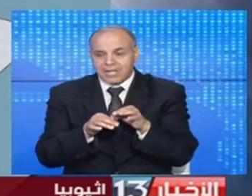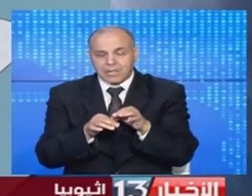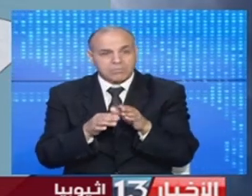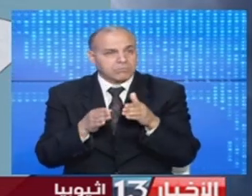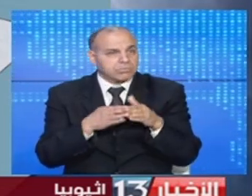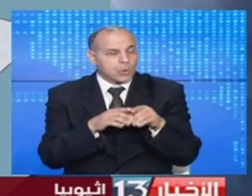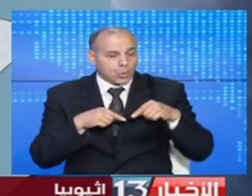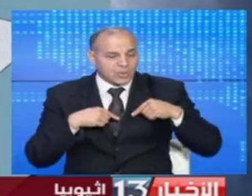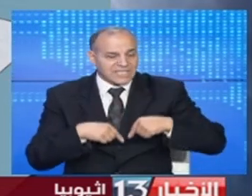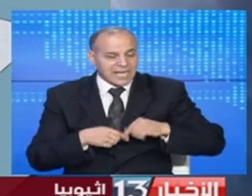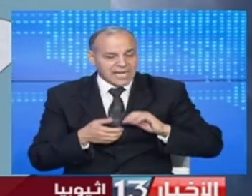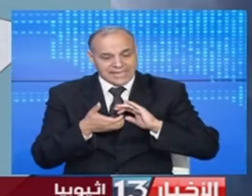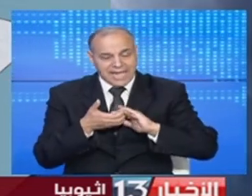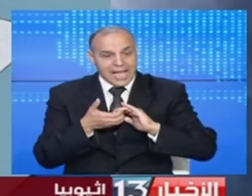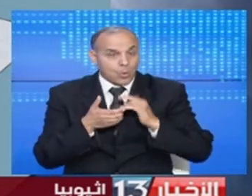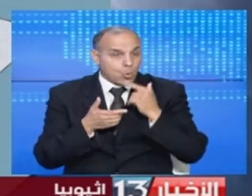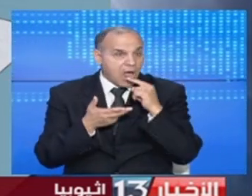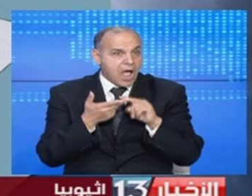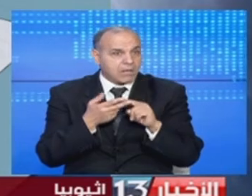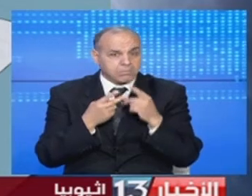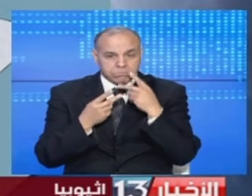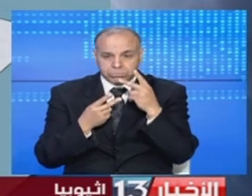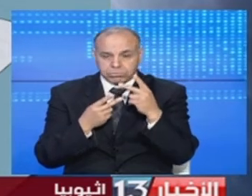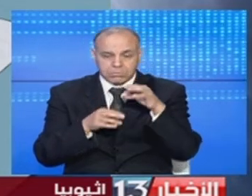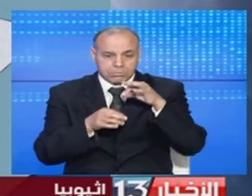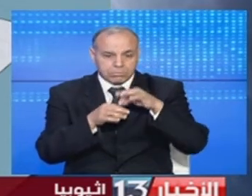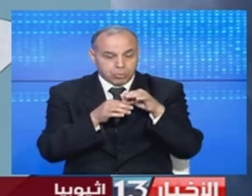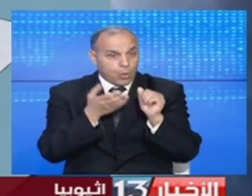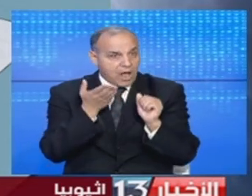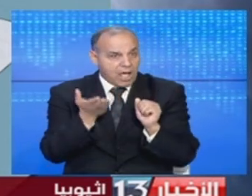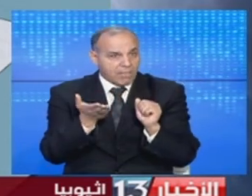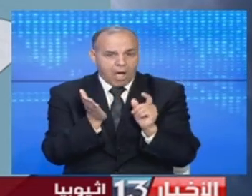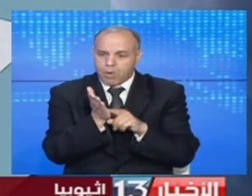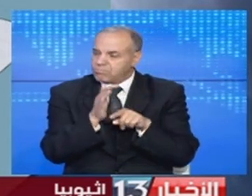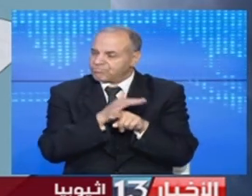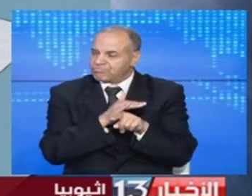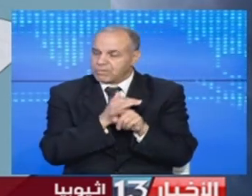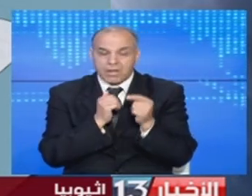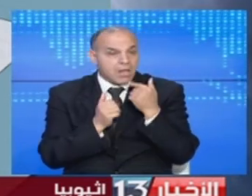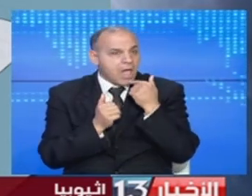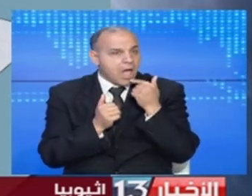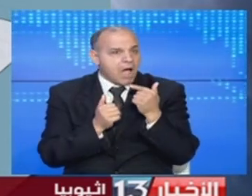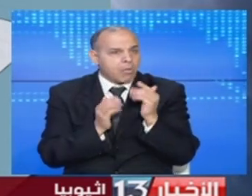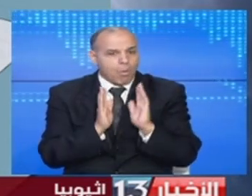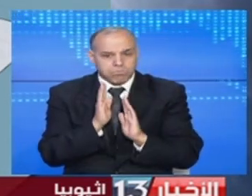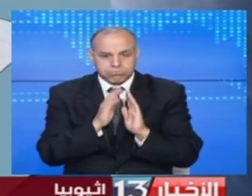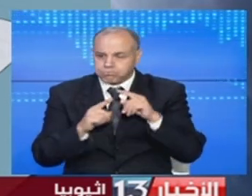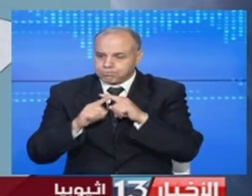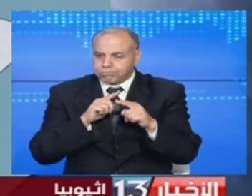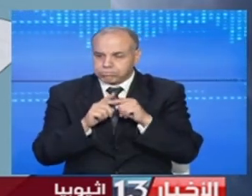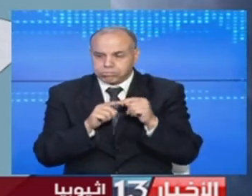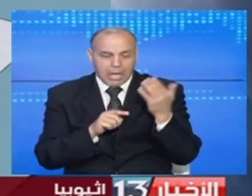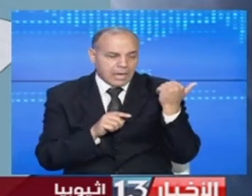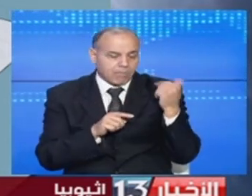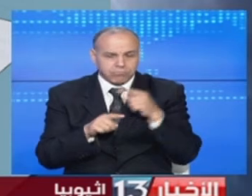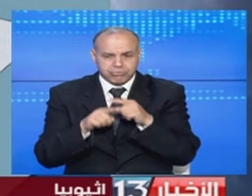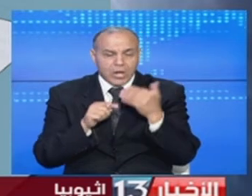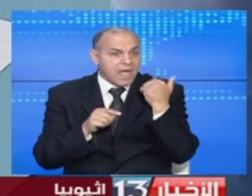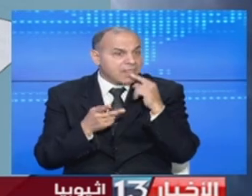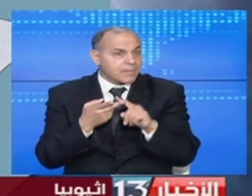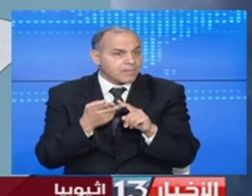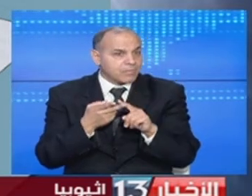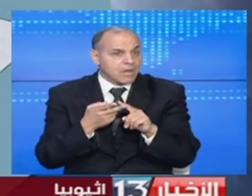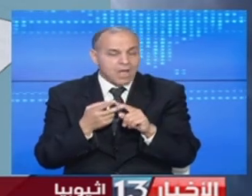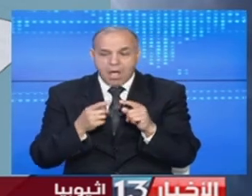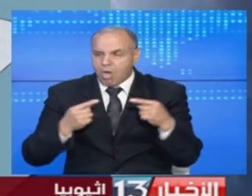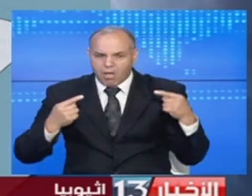تحدي للحكومة الاتحادية التي وصفت التصويد بأنه غير قانونية وقد تصاعد الخلاف في الأيام الأخيرة إذ